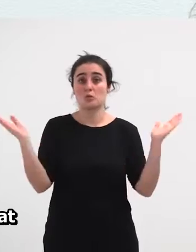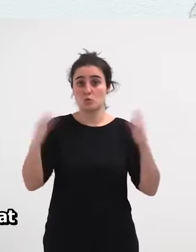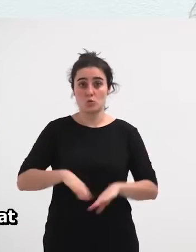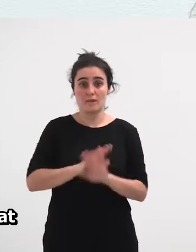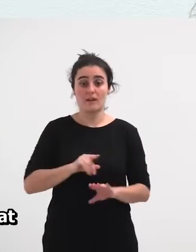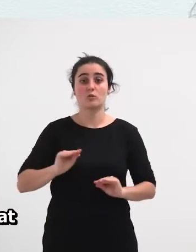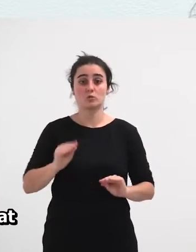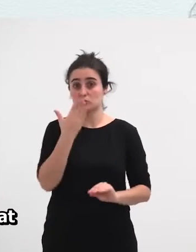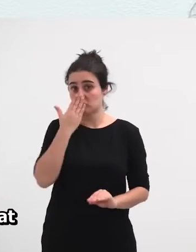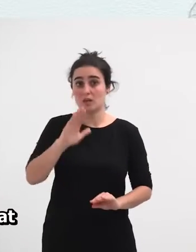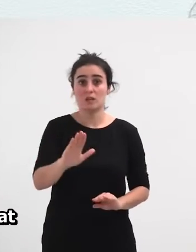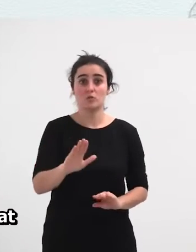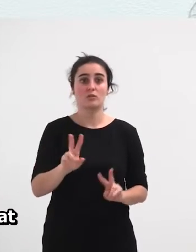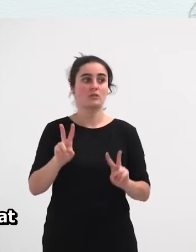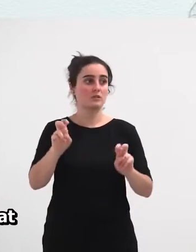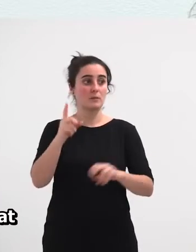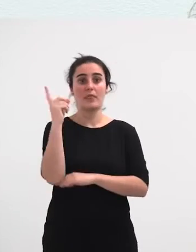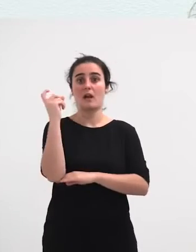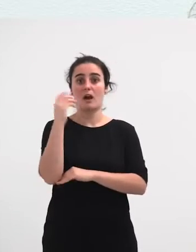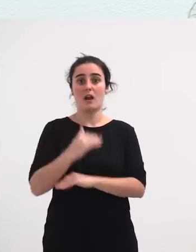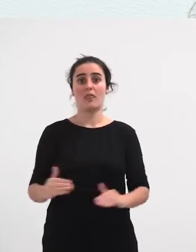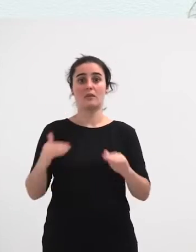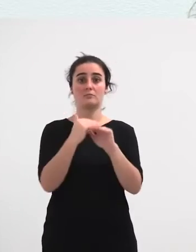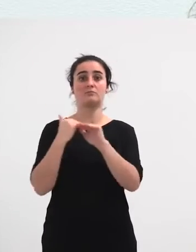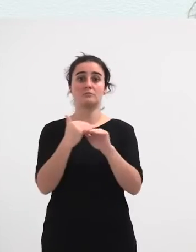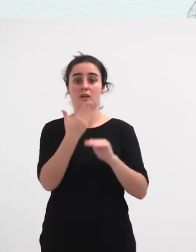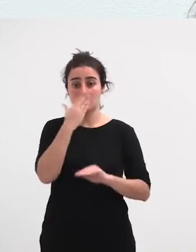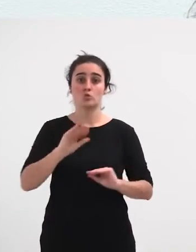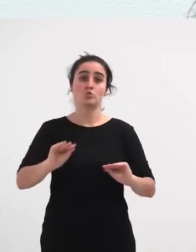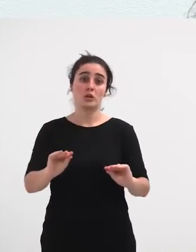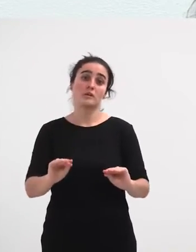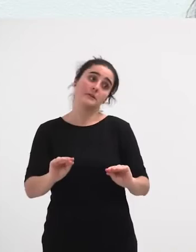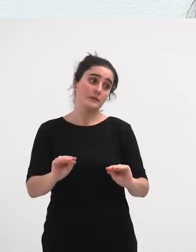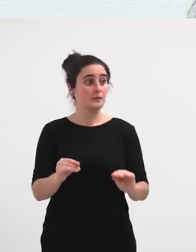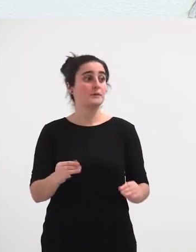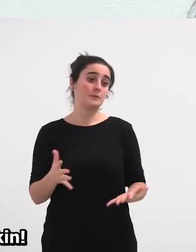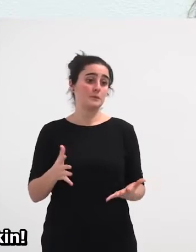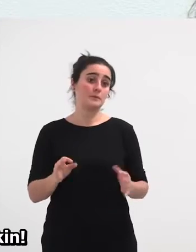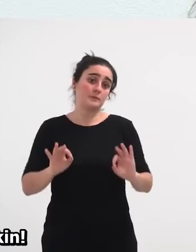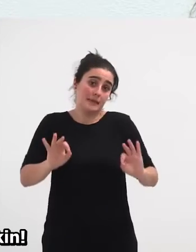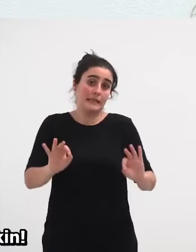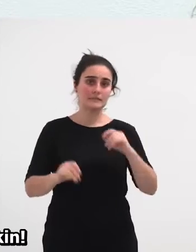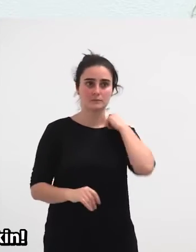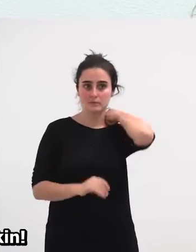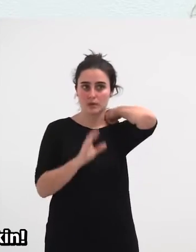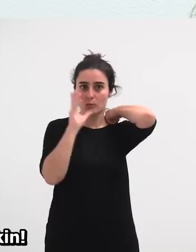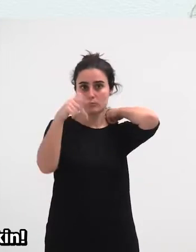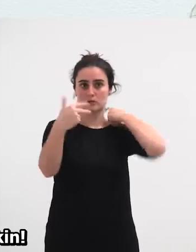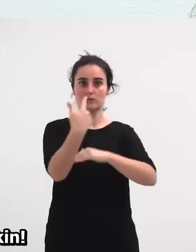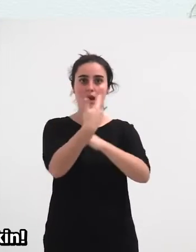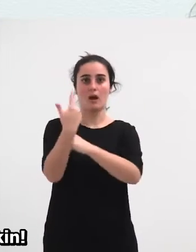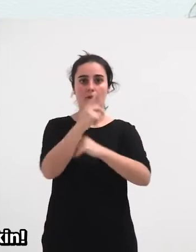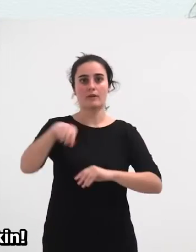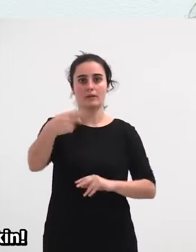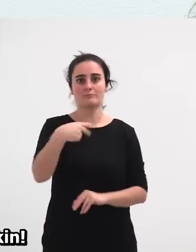jarrera bat alarde parekidearekin, bueno, hor rutzikoa da. Zeren grabatzen ari zaret, eta gero